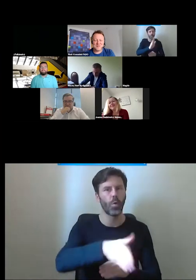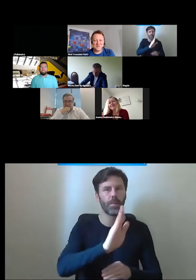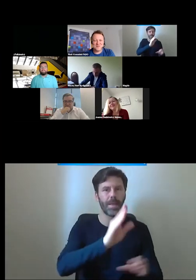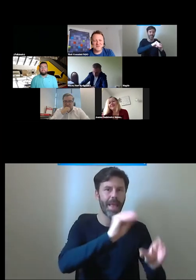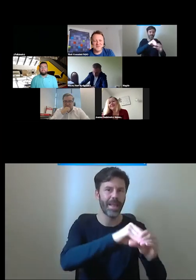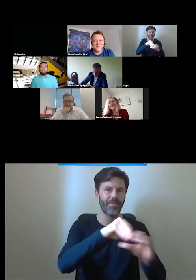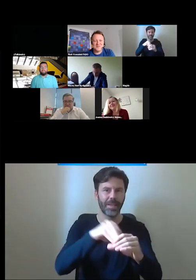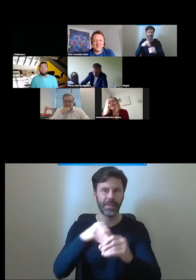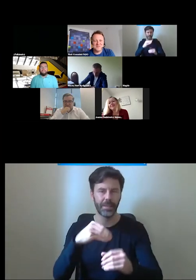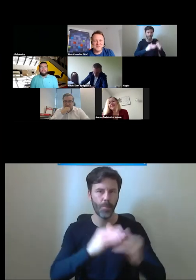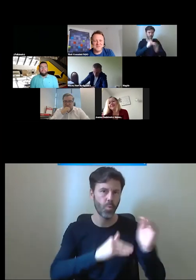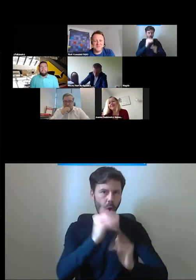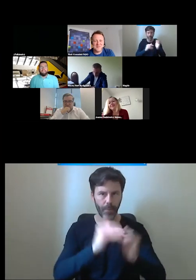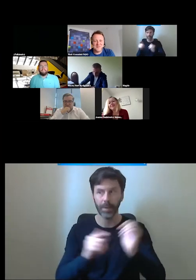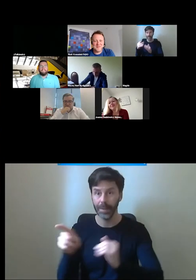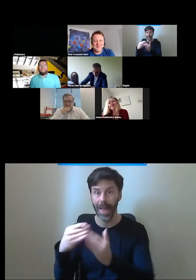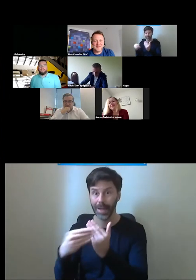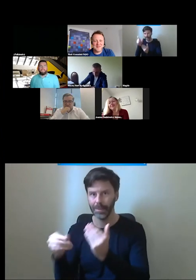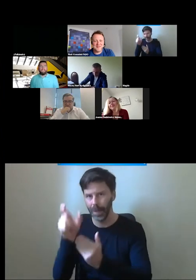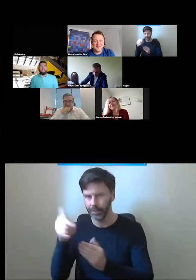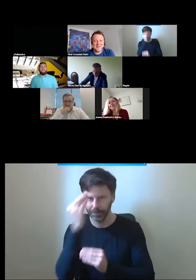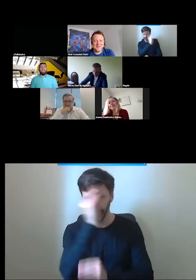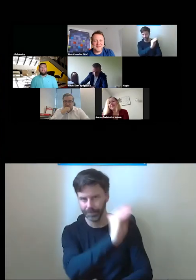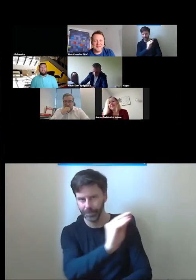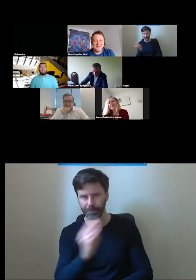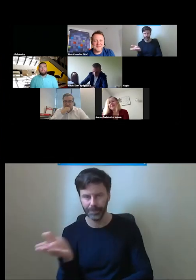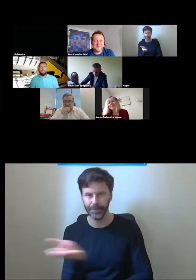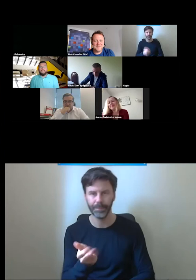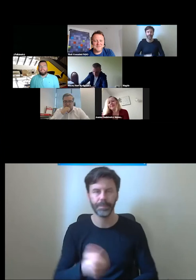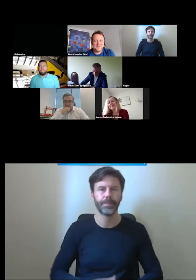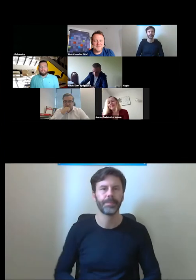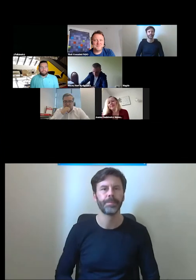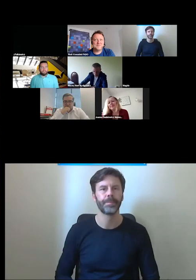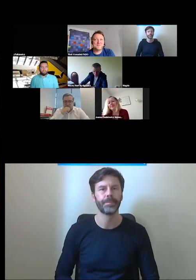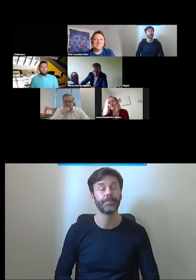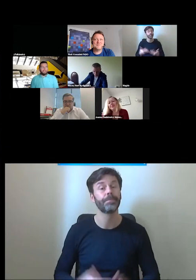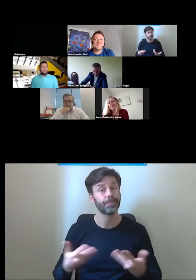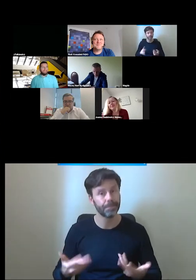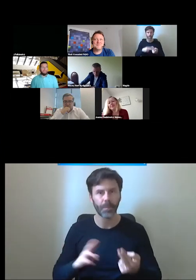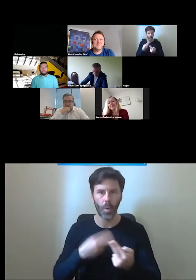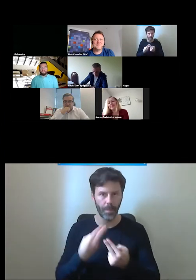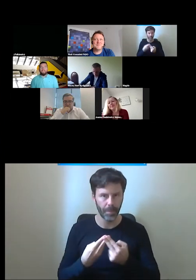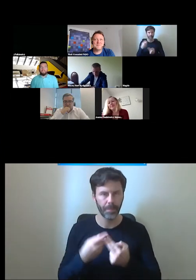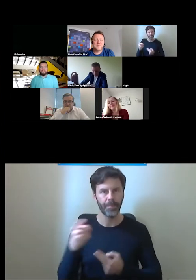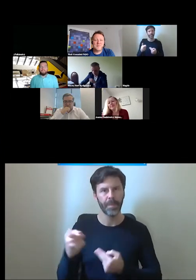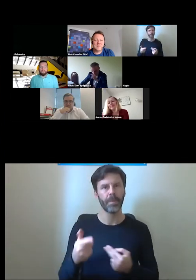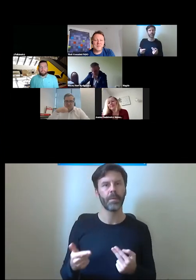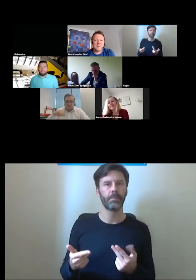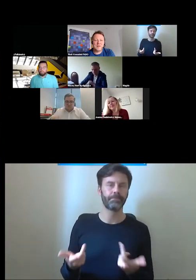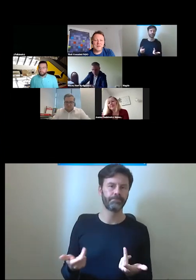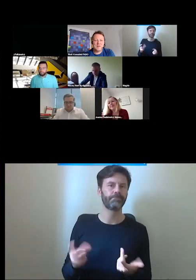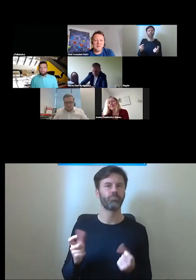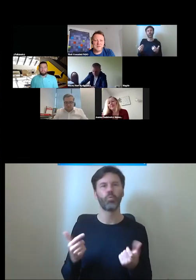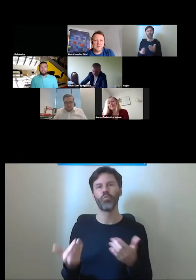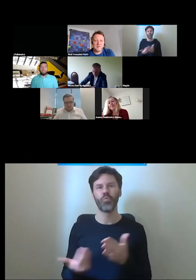zgromadzonych to znaczy tak z nowinek technicznych może akurat nic nowego